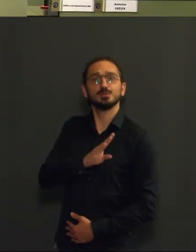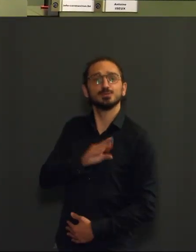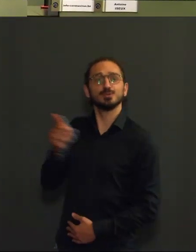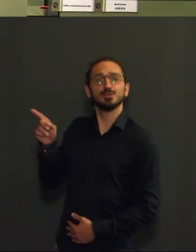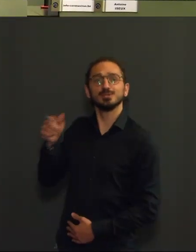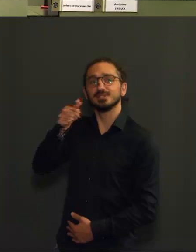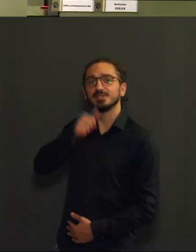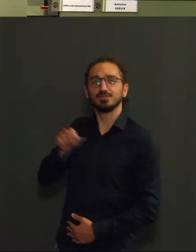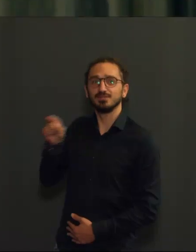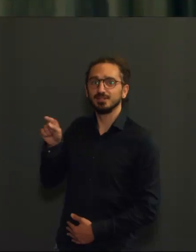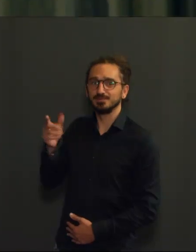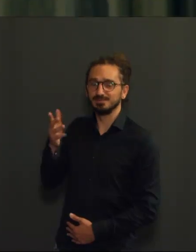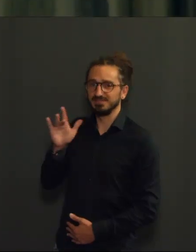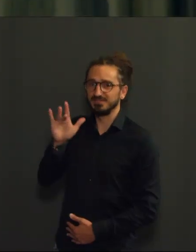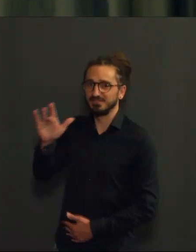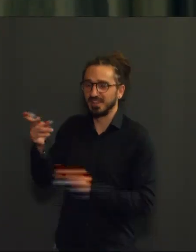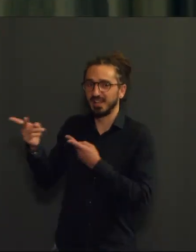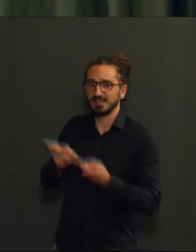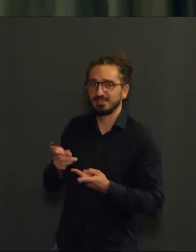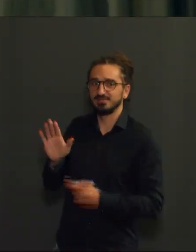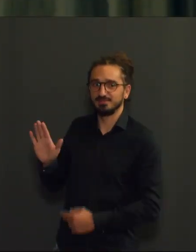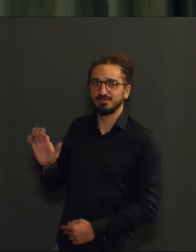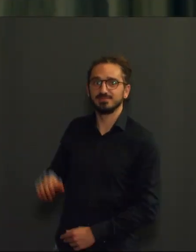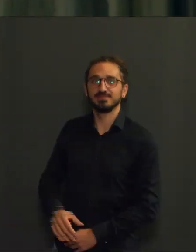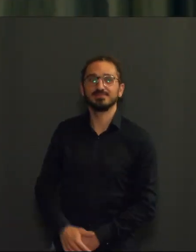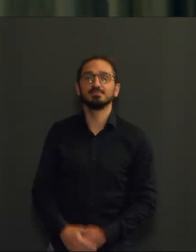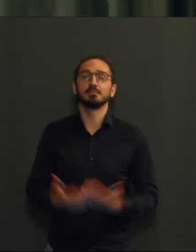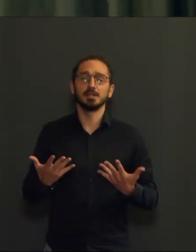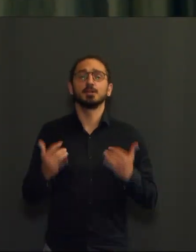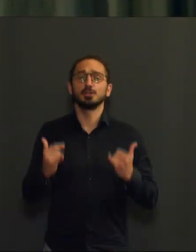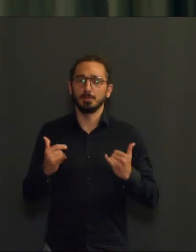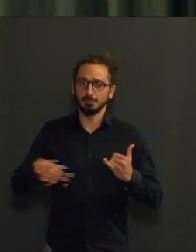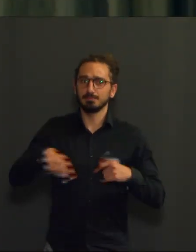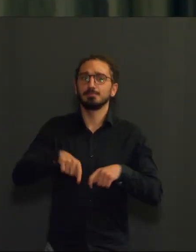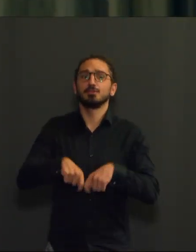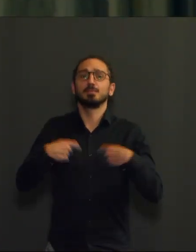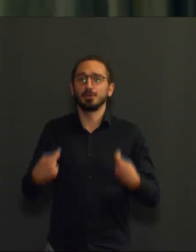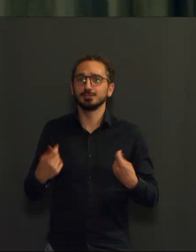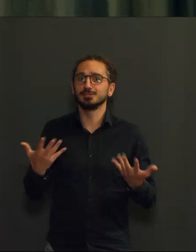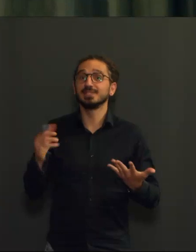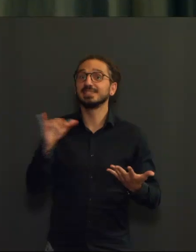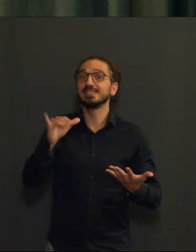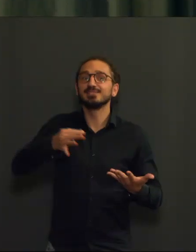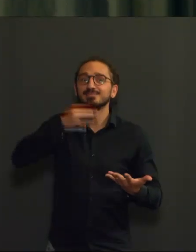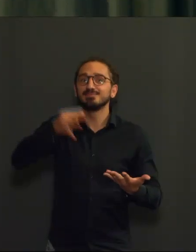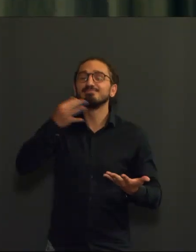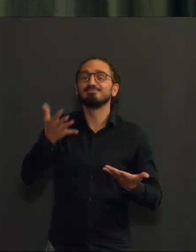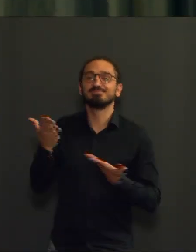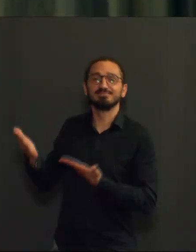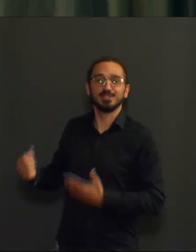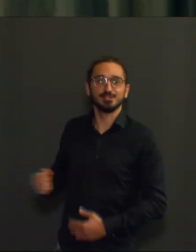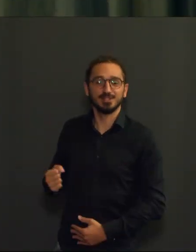conférence de presse, mais de toute manière, nous commençons par l'intervention du Dr. Ivan Latem, qui va nous